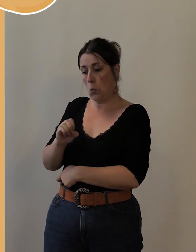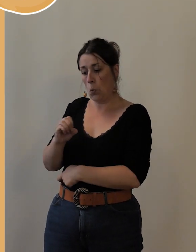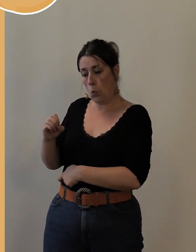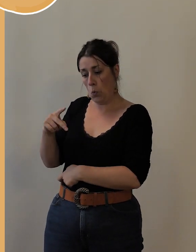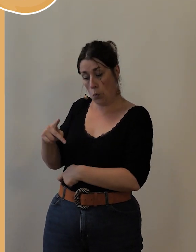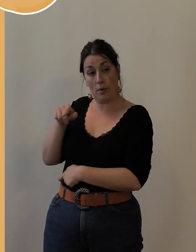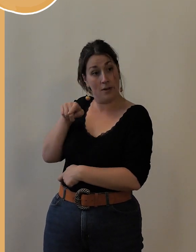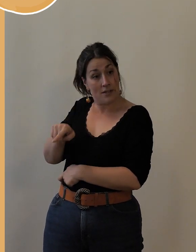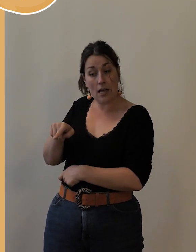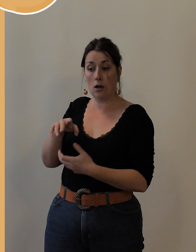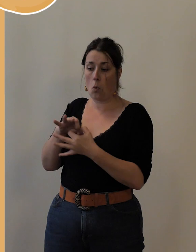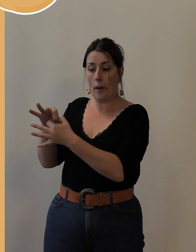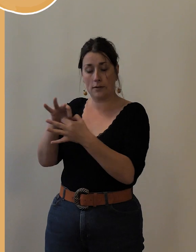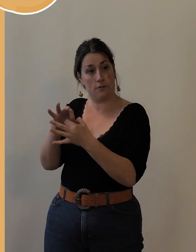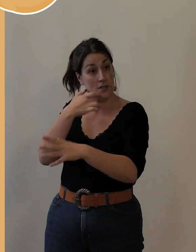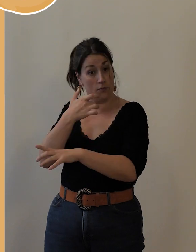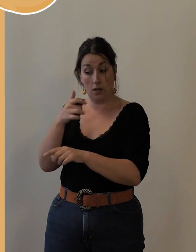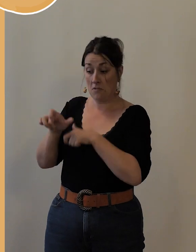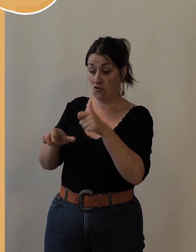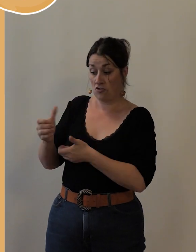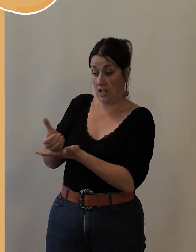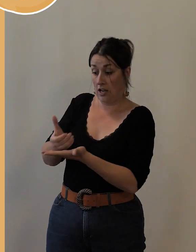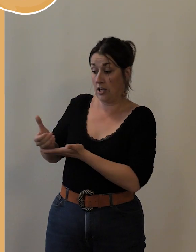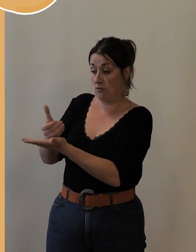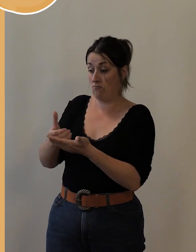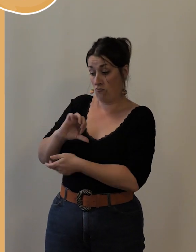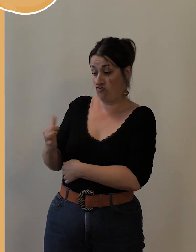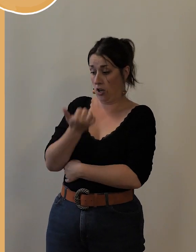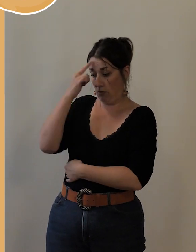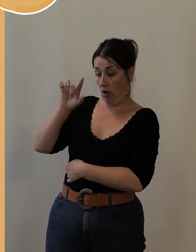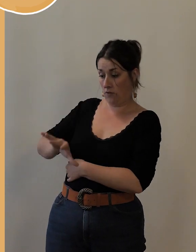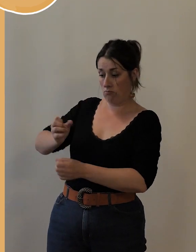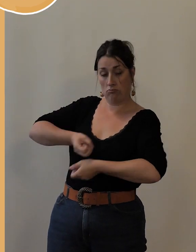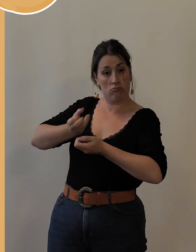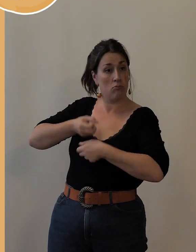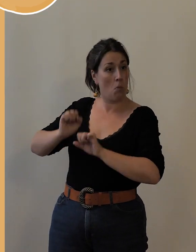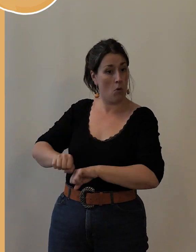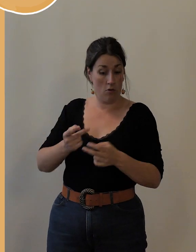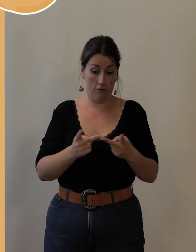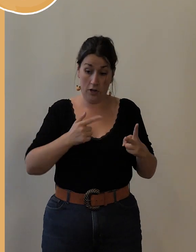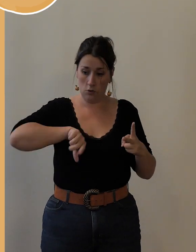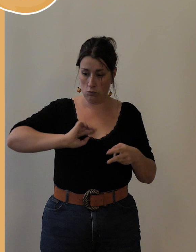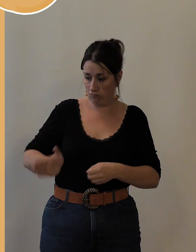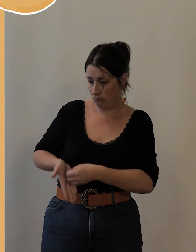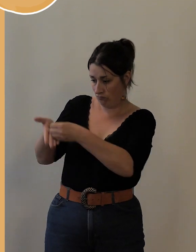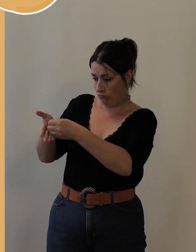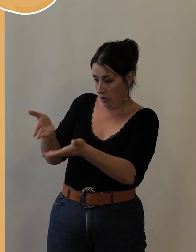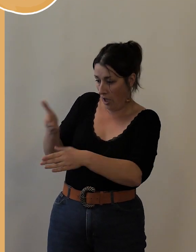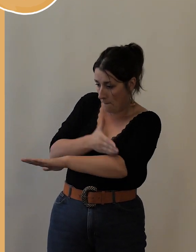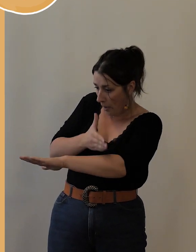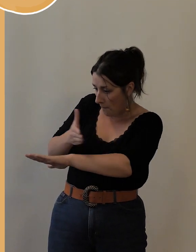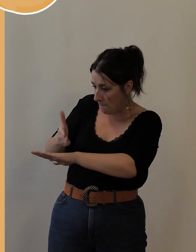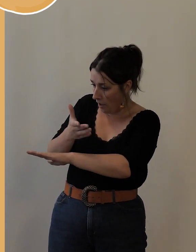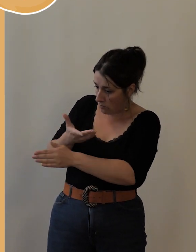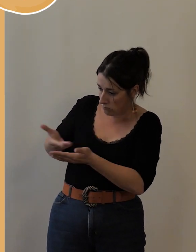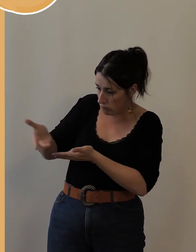qui est un coopératif, c'est-à-dire que chaque salarié a une voie. Nous, est membre aussi de la ville. La ville soutient, après, des parts sociales dans cette coopérative,